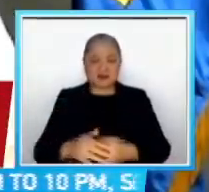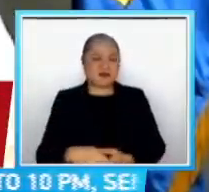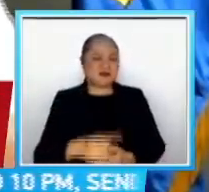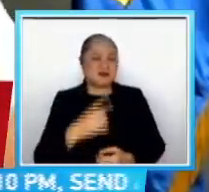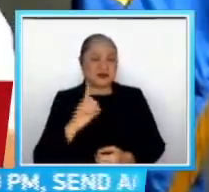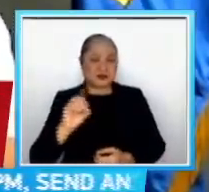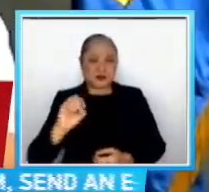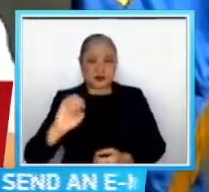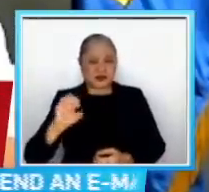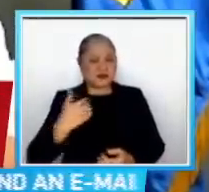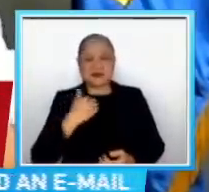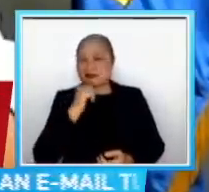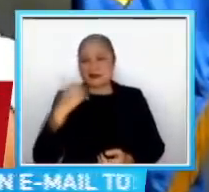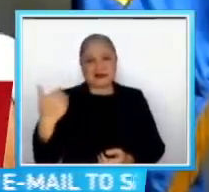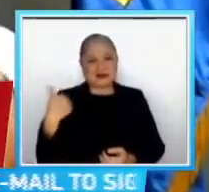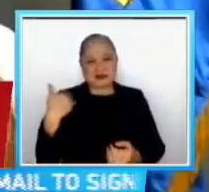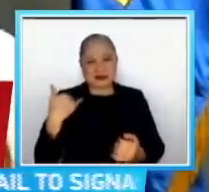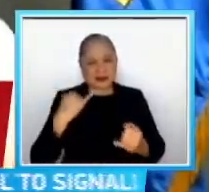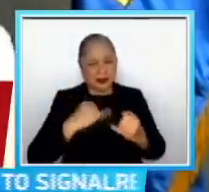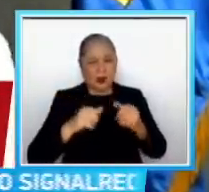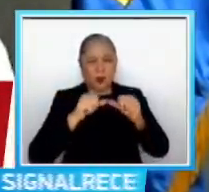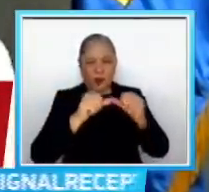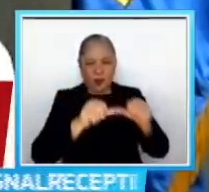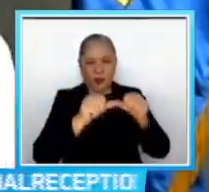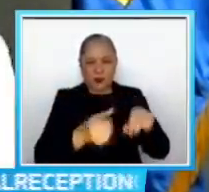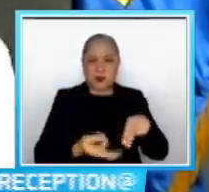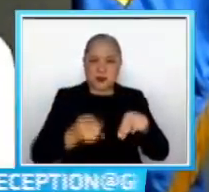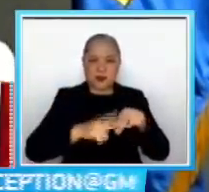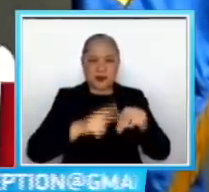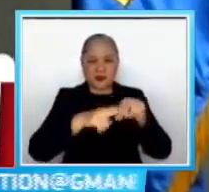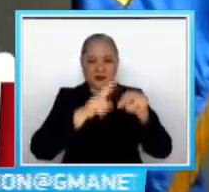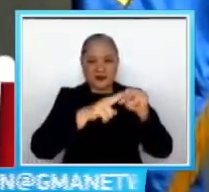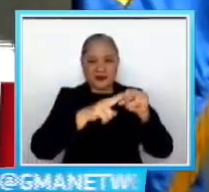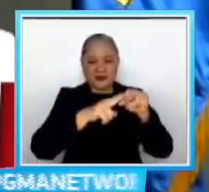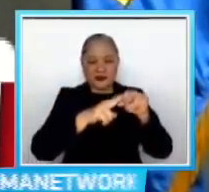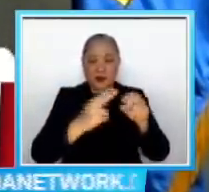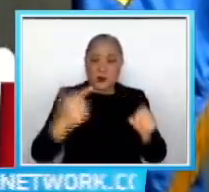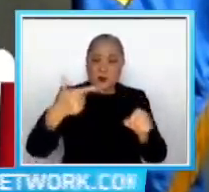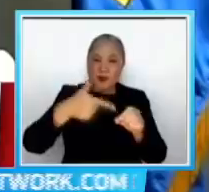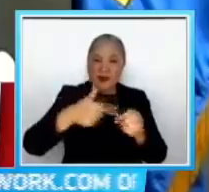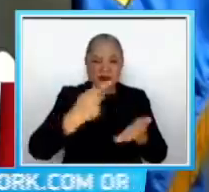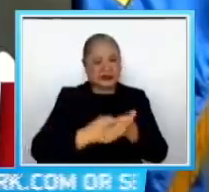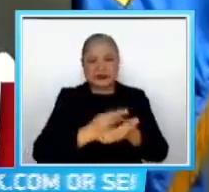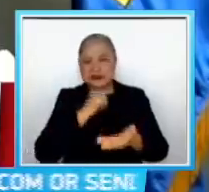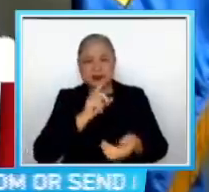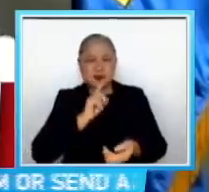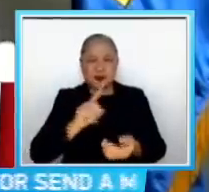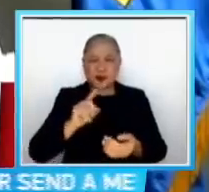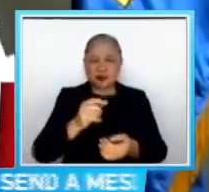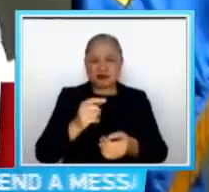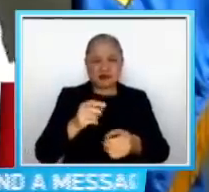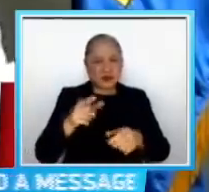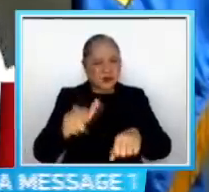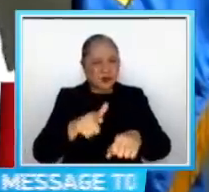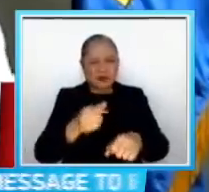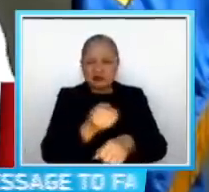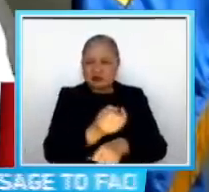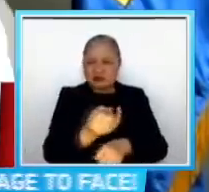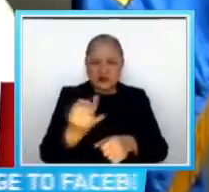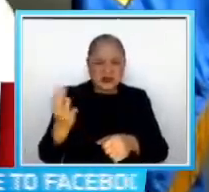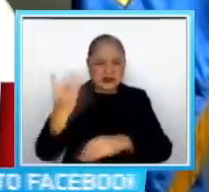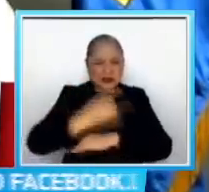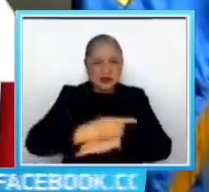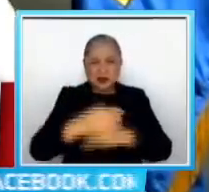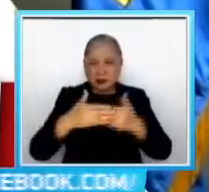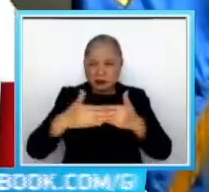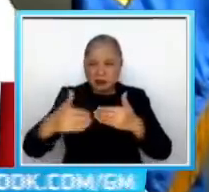last The future of oil price is uncertain For how long? This one, we don't know